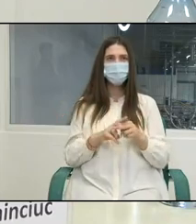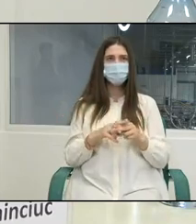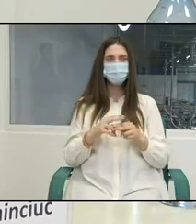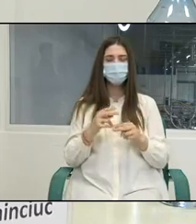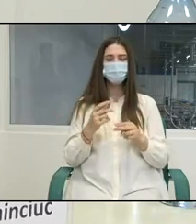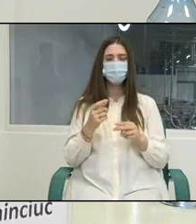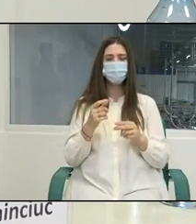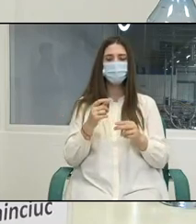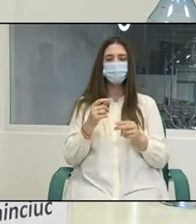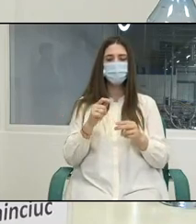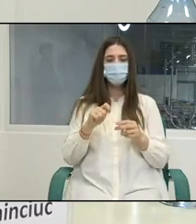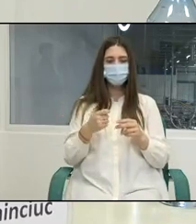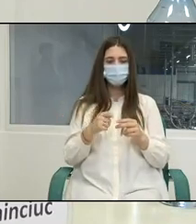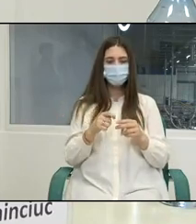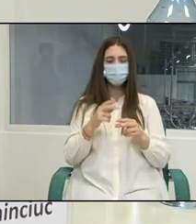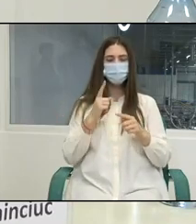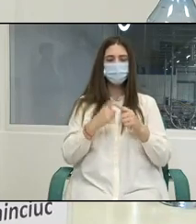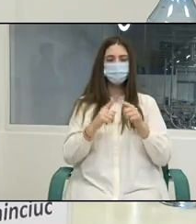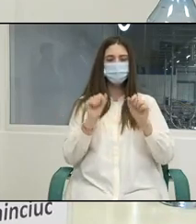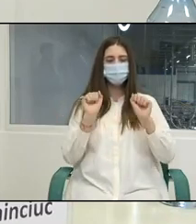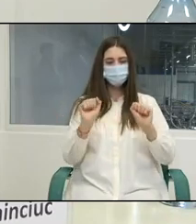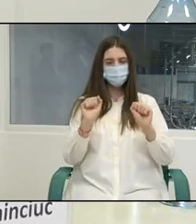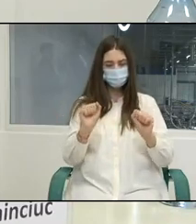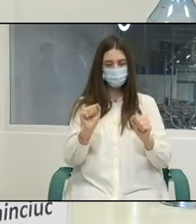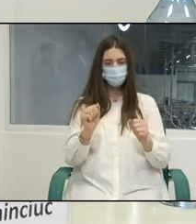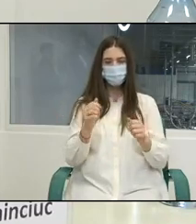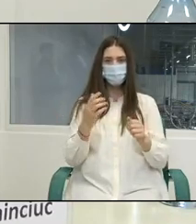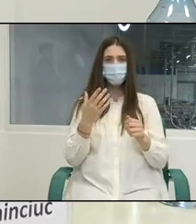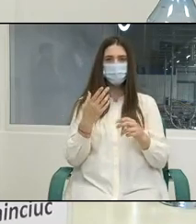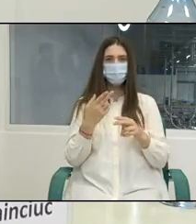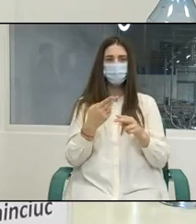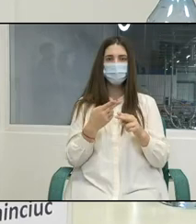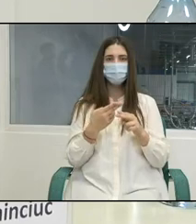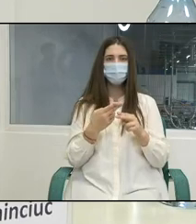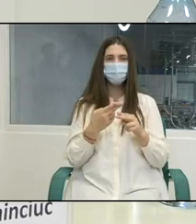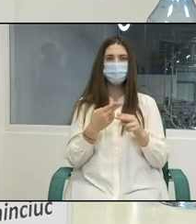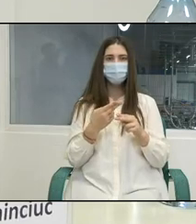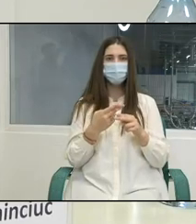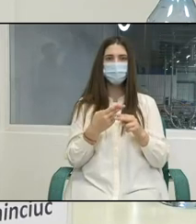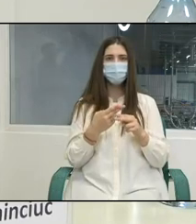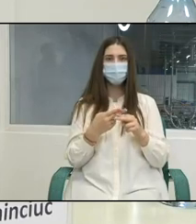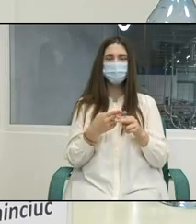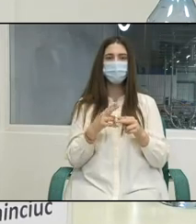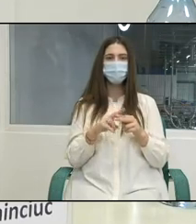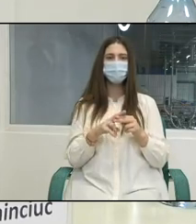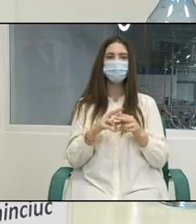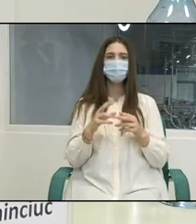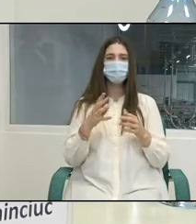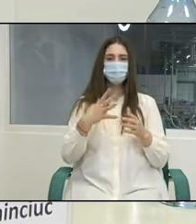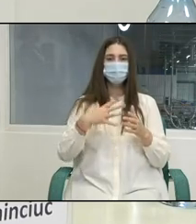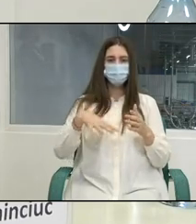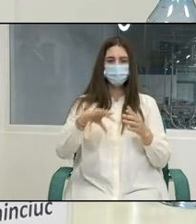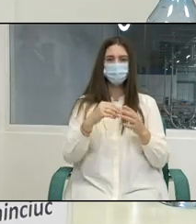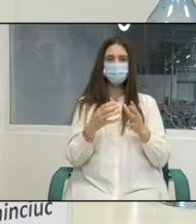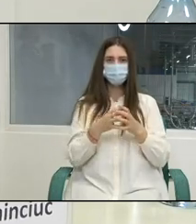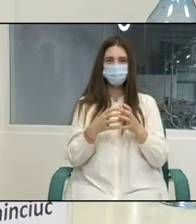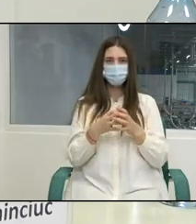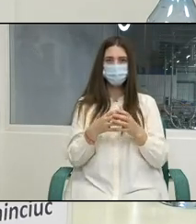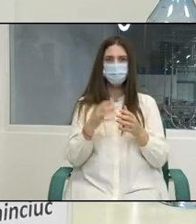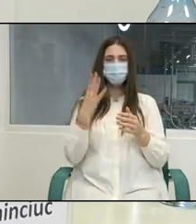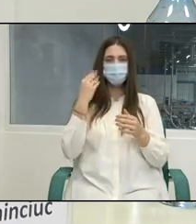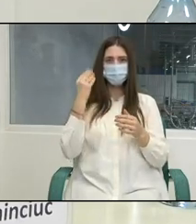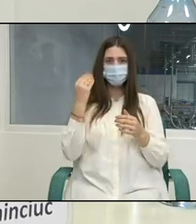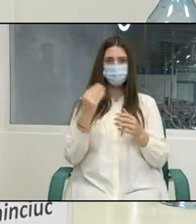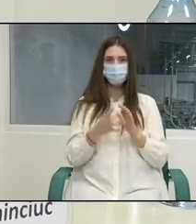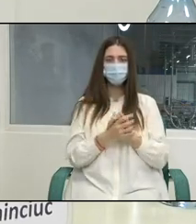său cheie și suportul acesteia în susținerea eforturilor partenerilor sociali din Republica